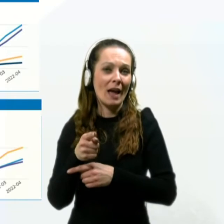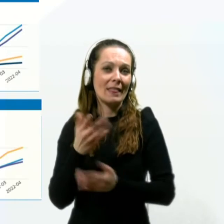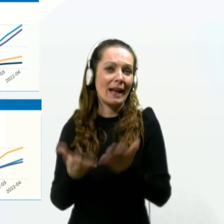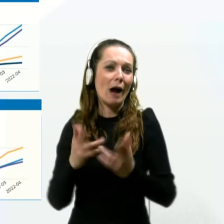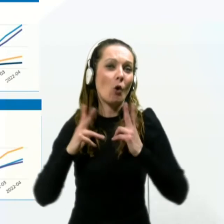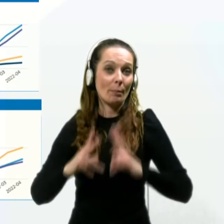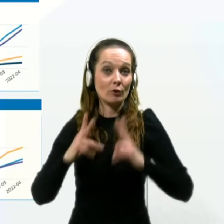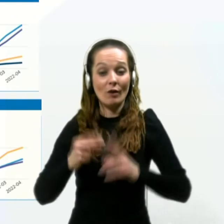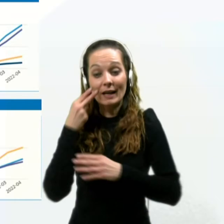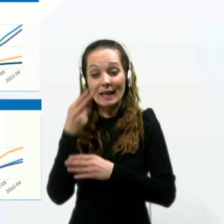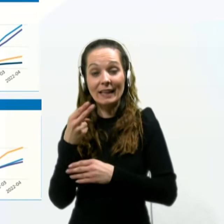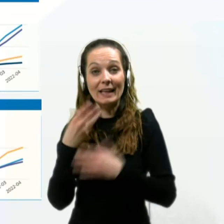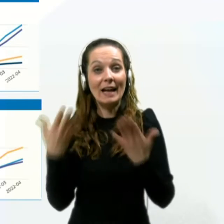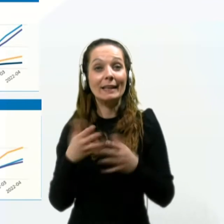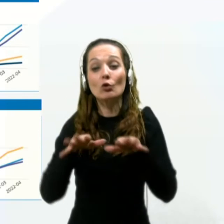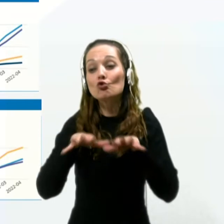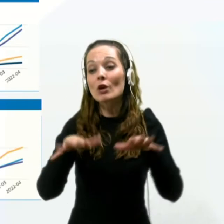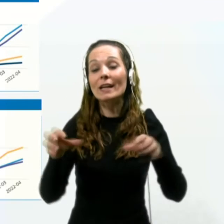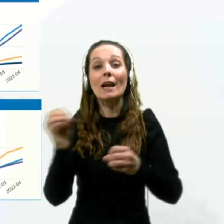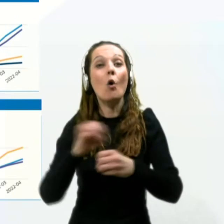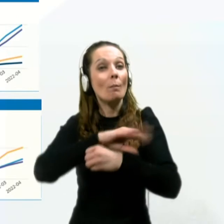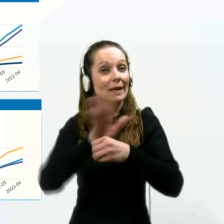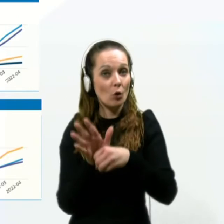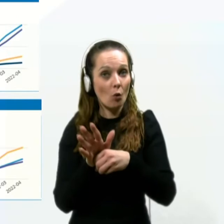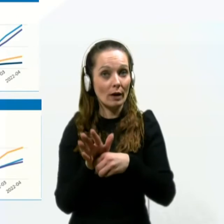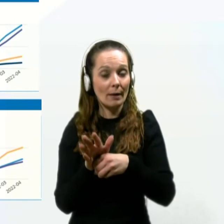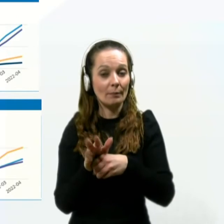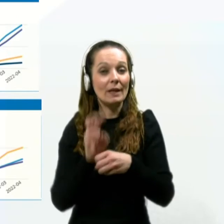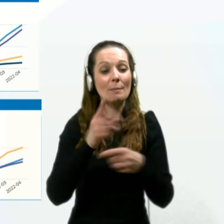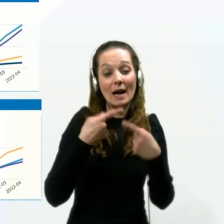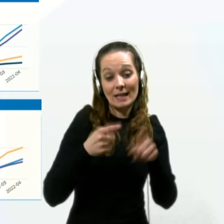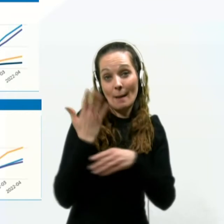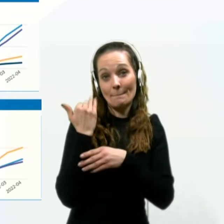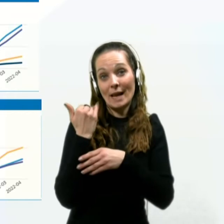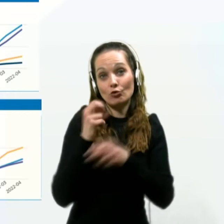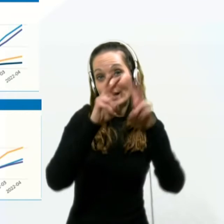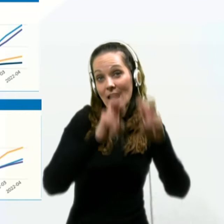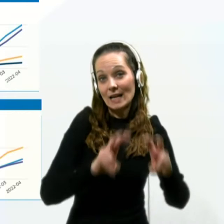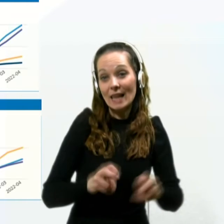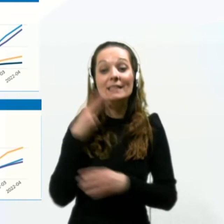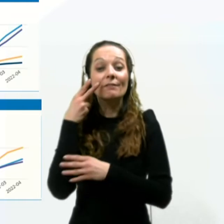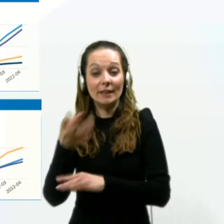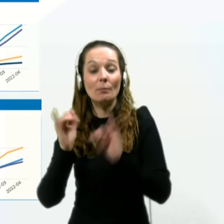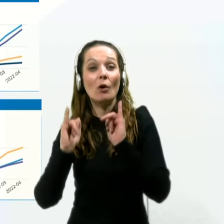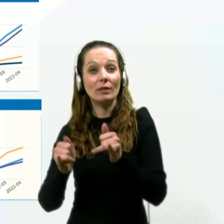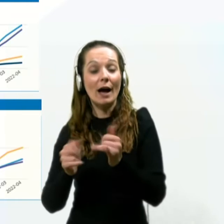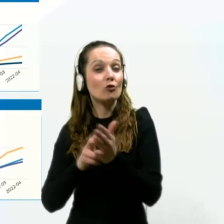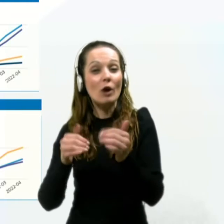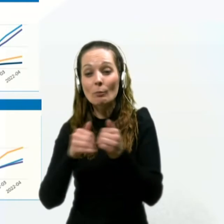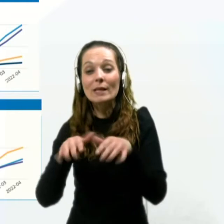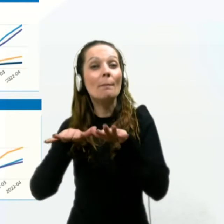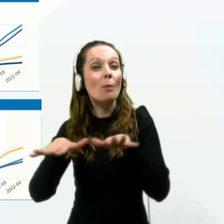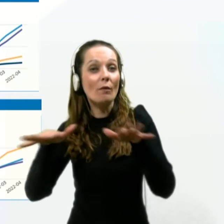pričakovano, glede na hitrost širjenja omikrona. Za razliko od prejšnjih analiz pa vidimo, da se predvsem